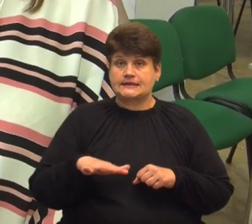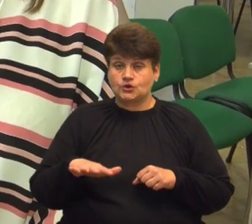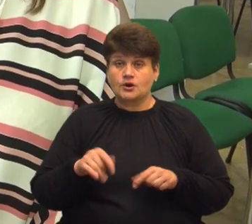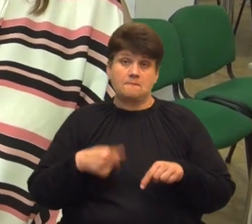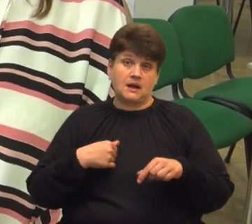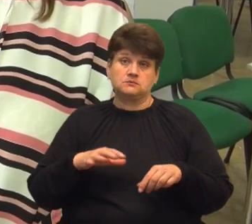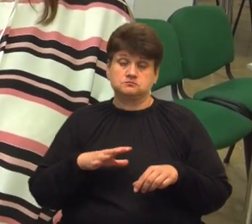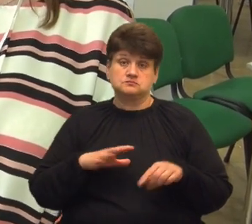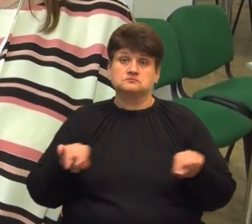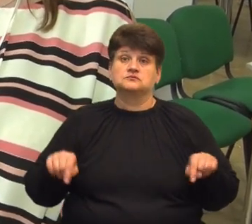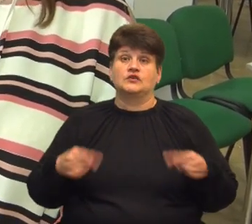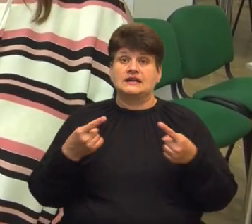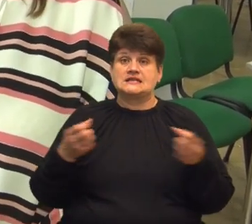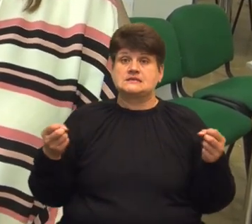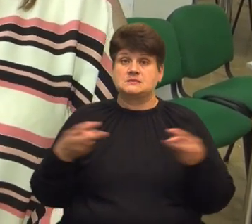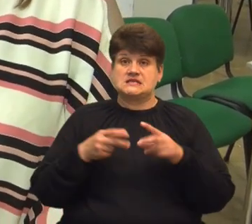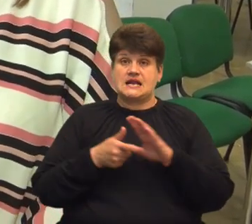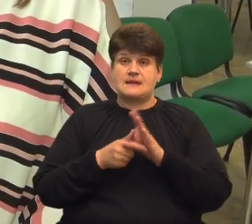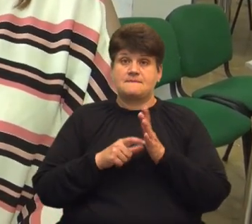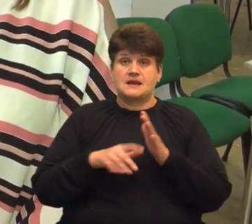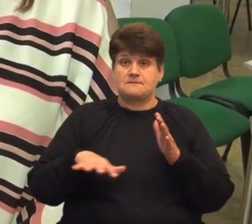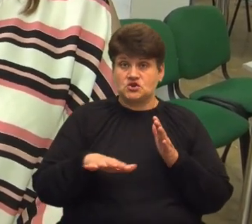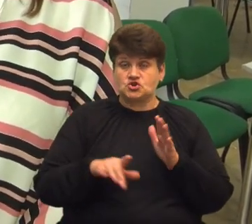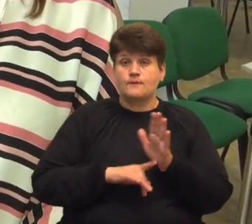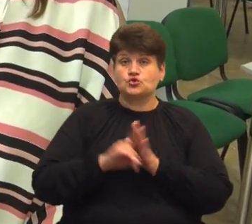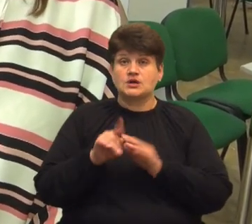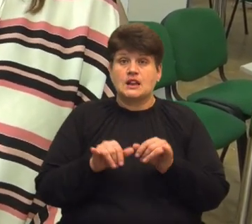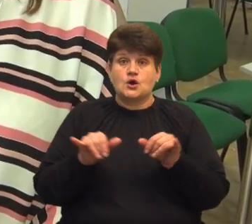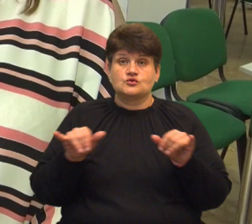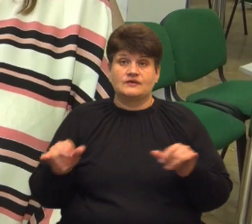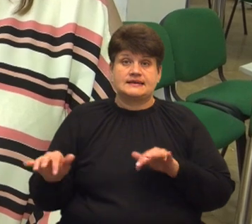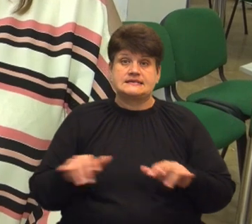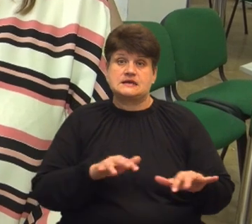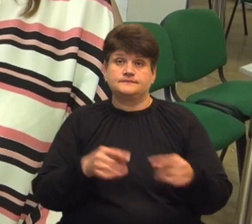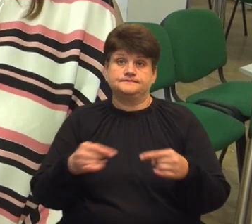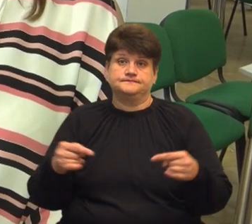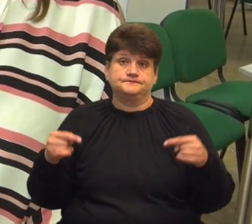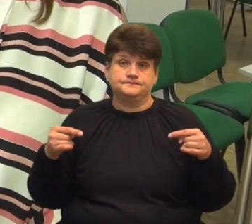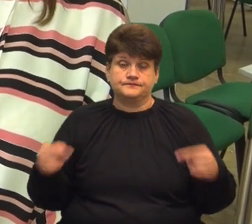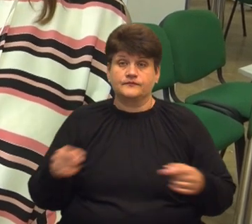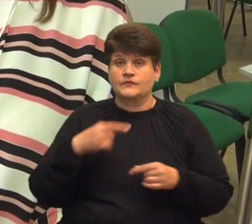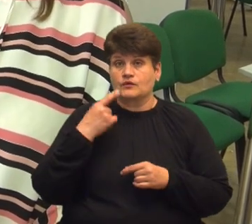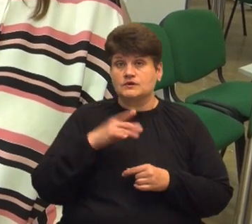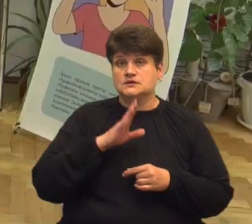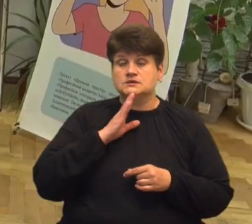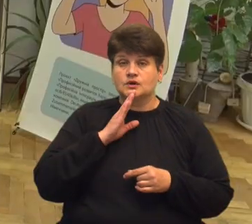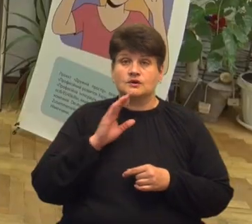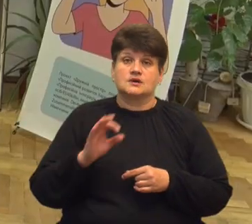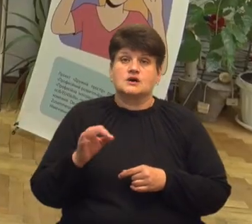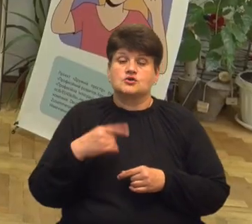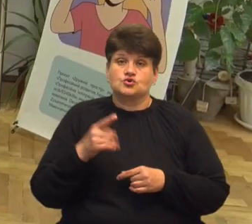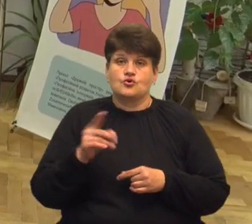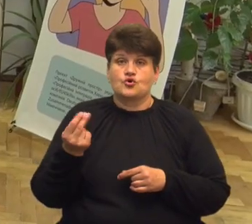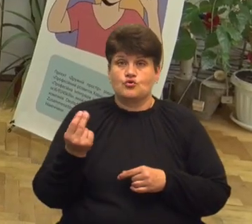створили спеціальне приміщення і почали розвивати певні заходи. За словами Оксани Редьква, гроші на мікрогрант поділили з